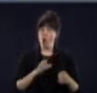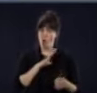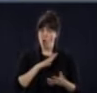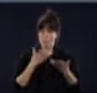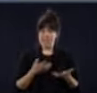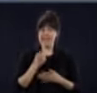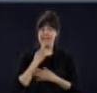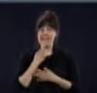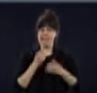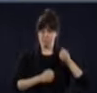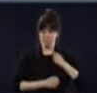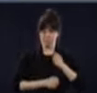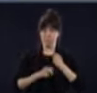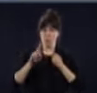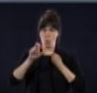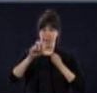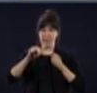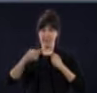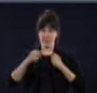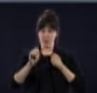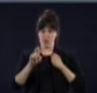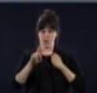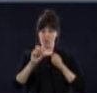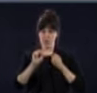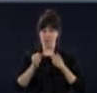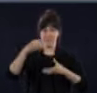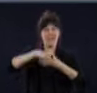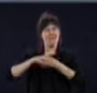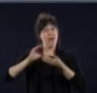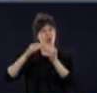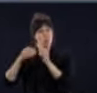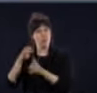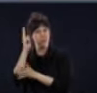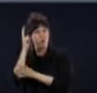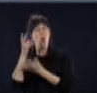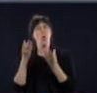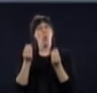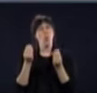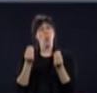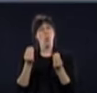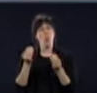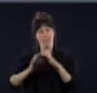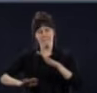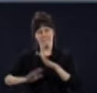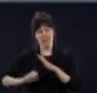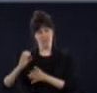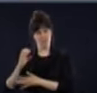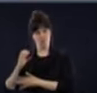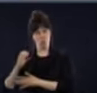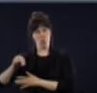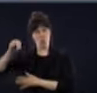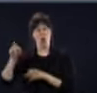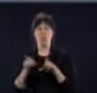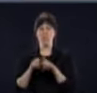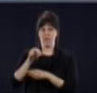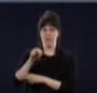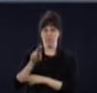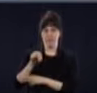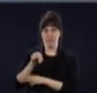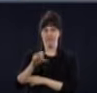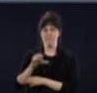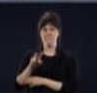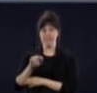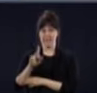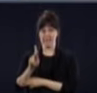sont en soutien au ministère de la Santé dans certaines de ces communautés sur la Basse-Côte-Nord et au Nunavik. Donc, on travaille de très près avec elles depuis le début.